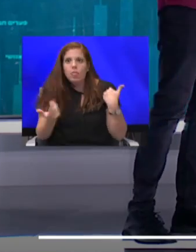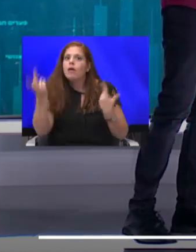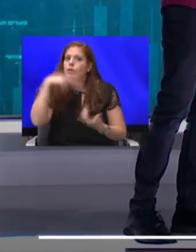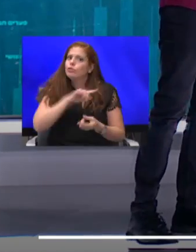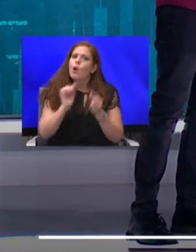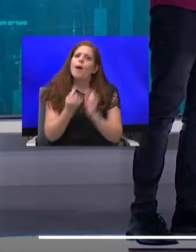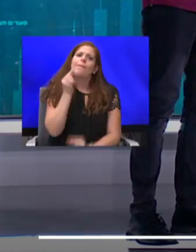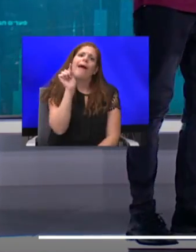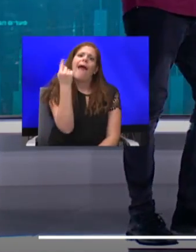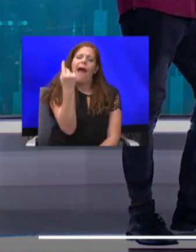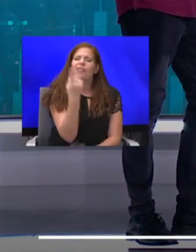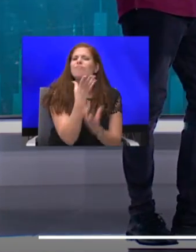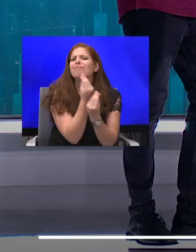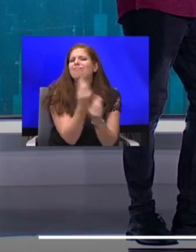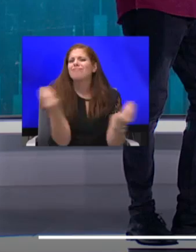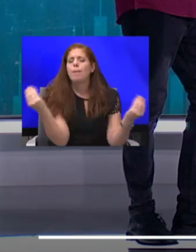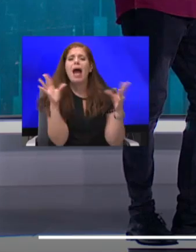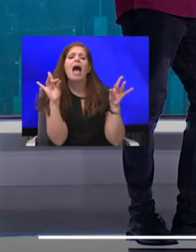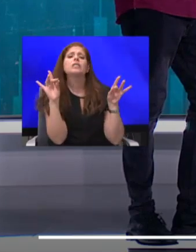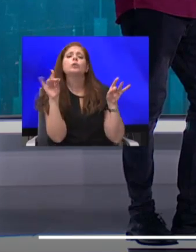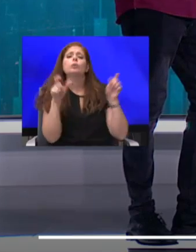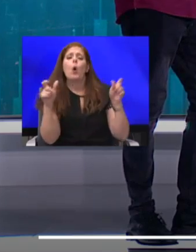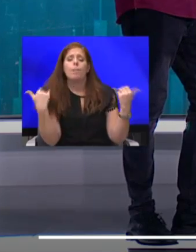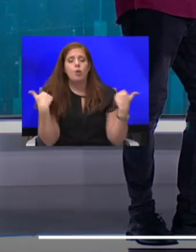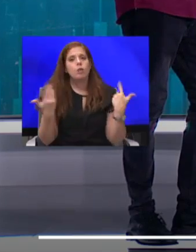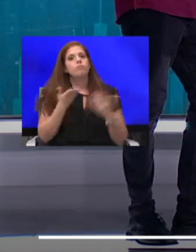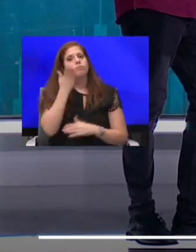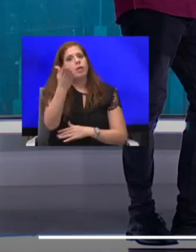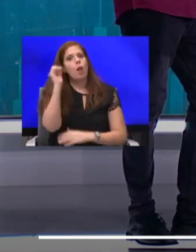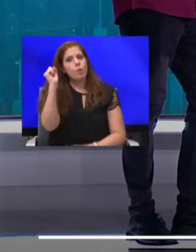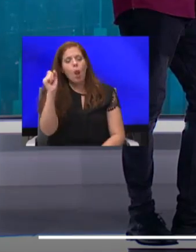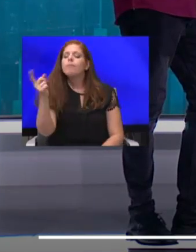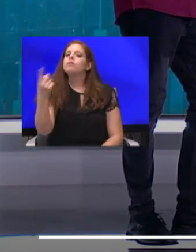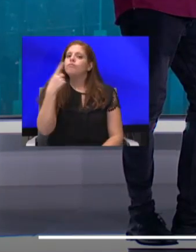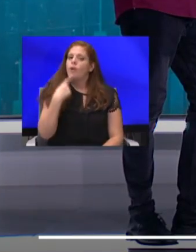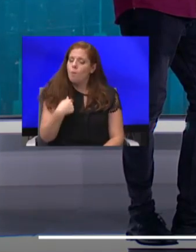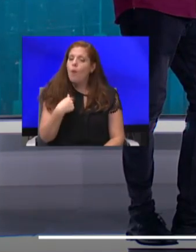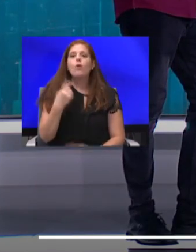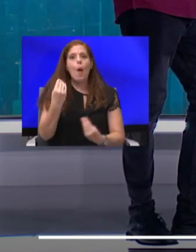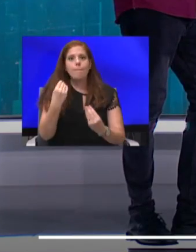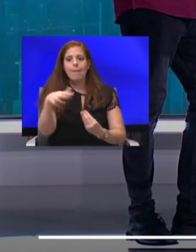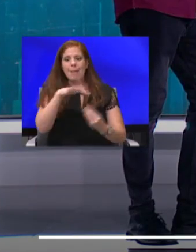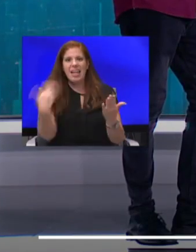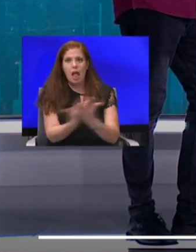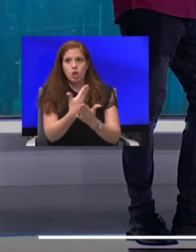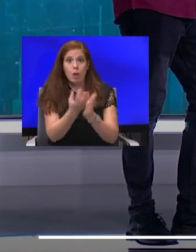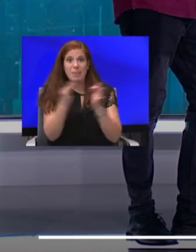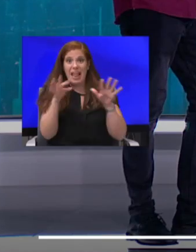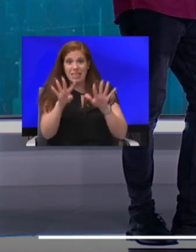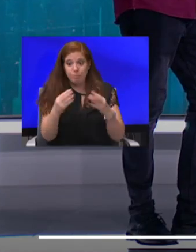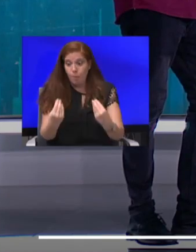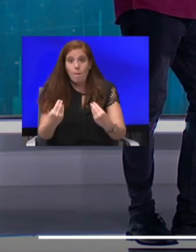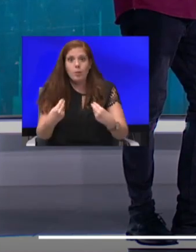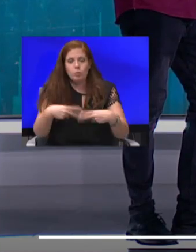הרבה, אספנו עשרות פניות, פנינו למוסד לביטוח לאומי, הבטיחו לנו עולה מערכת חדשה בתחילת ספטמבר. הנה זה בא. הנה זה בא. חיכינו, חיכינו,